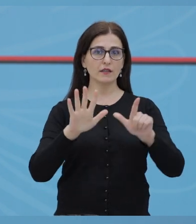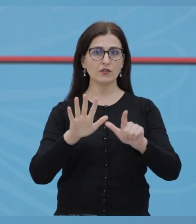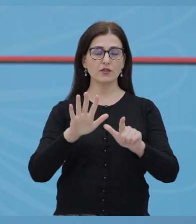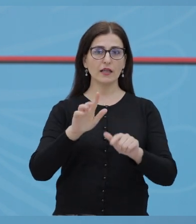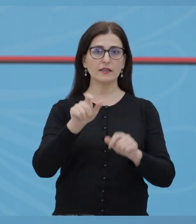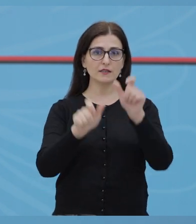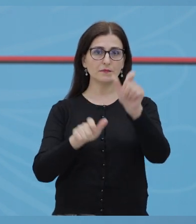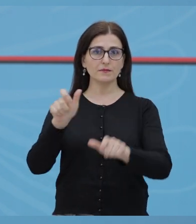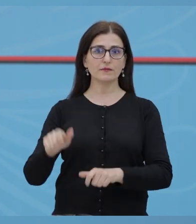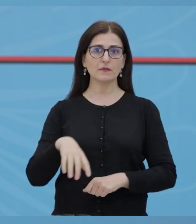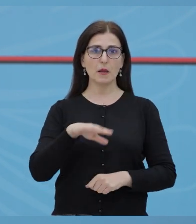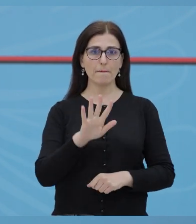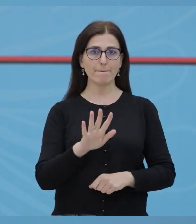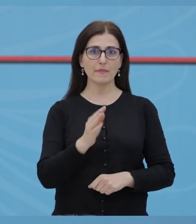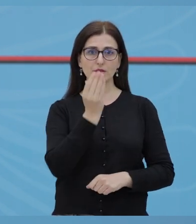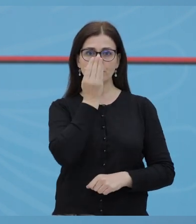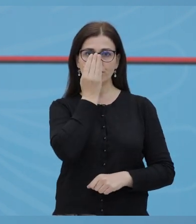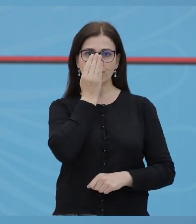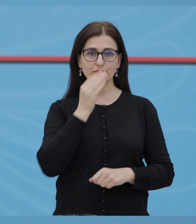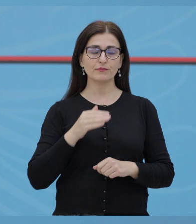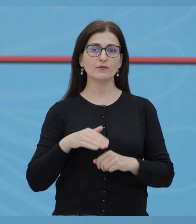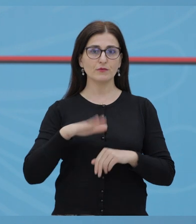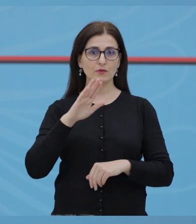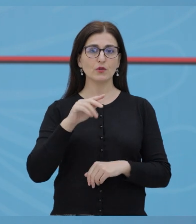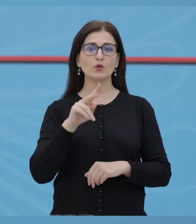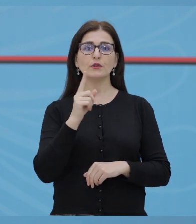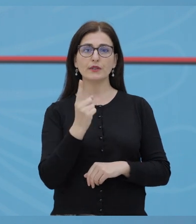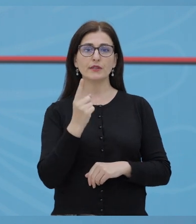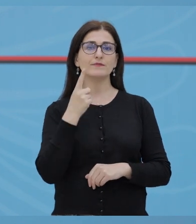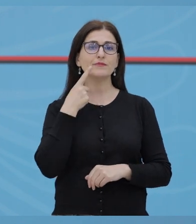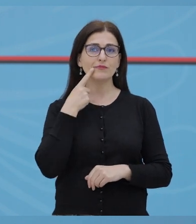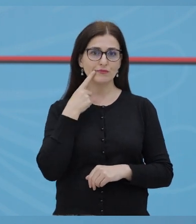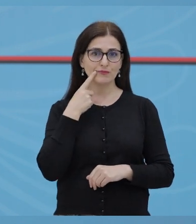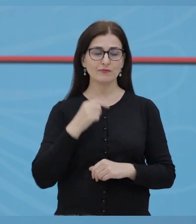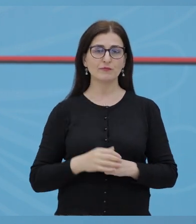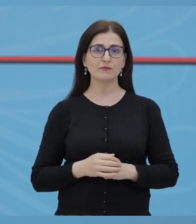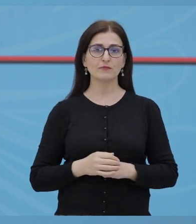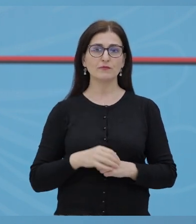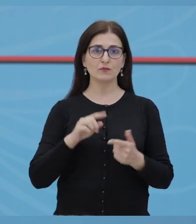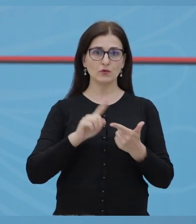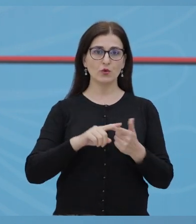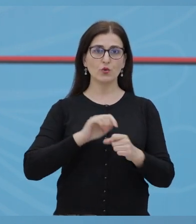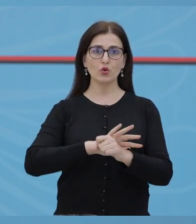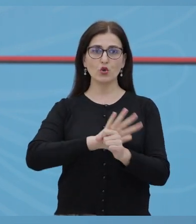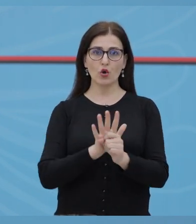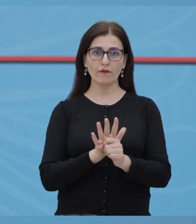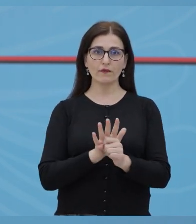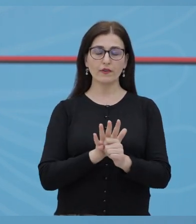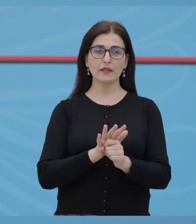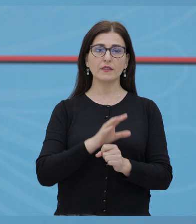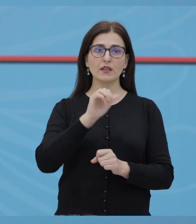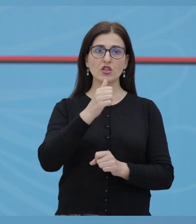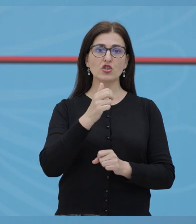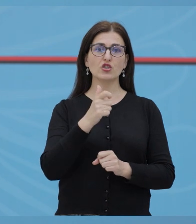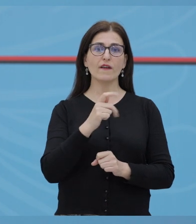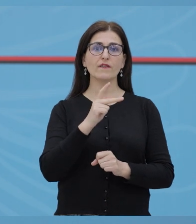37 të hospitalizuar, 5 pacientë janë në terapi intensive dhe një rast është intubuar. Në spitalin COVID